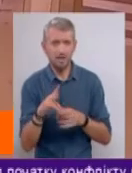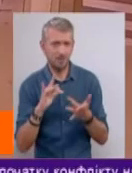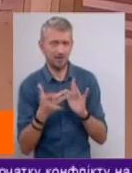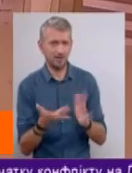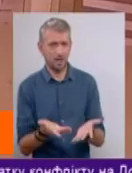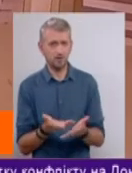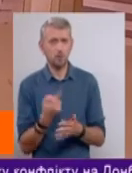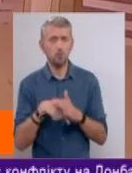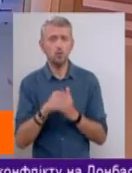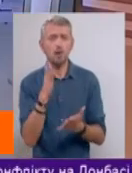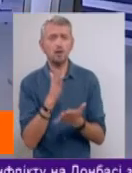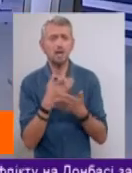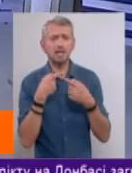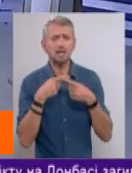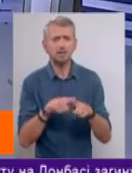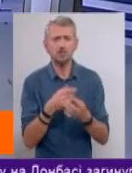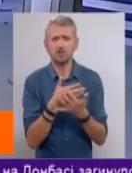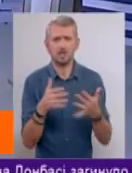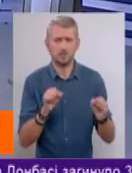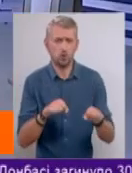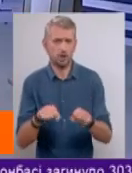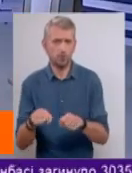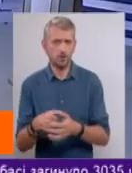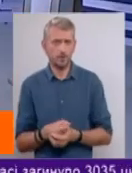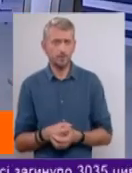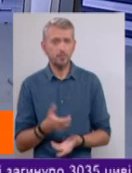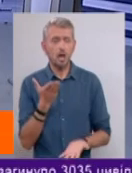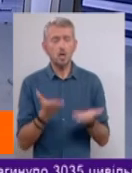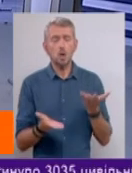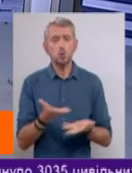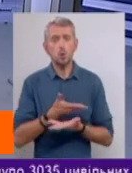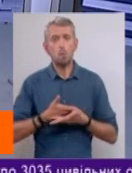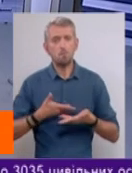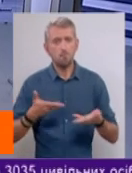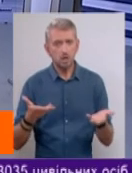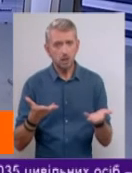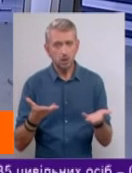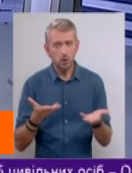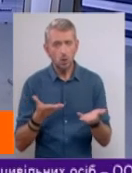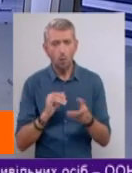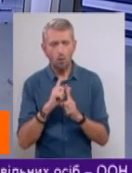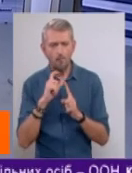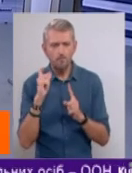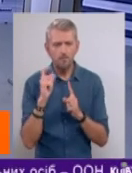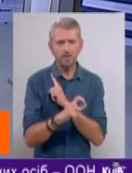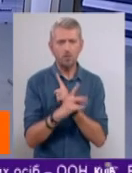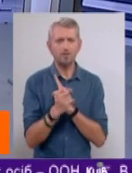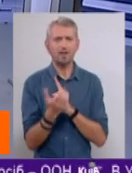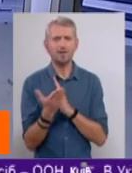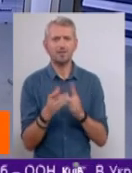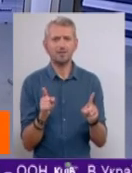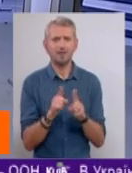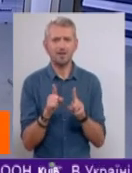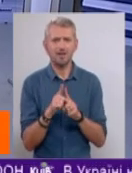Тому що є технічні різні платформи. А якщо ми у відповідь на якісь такі